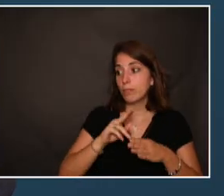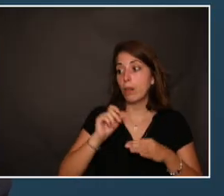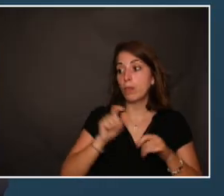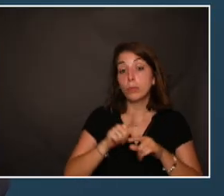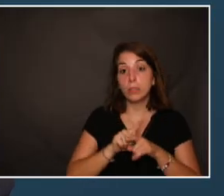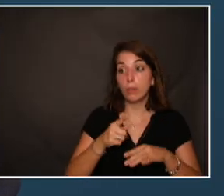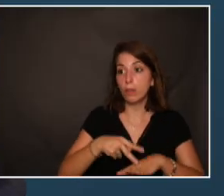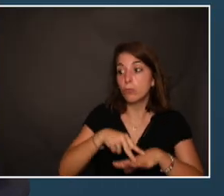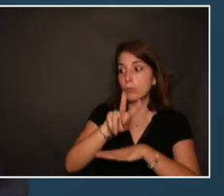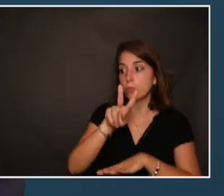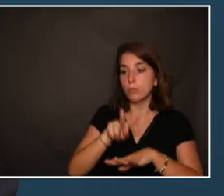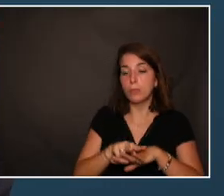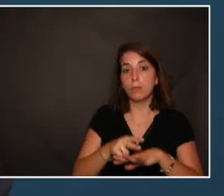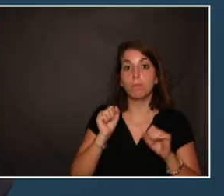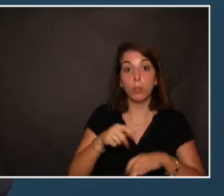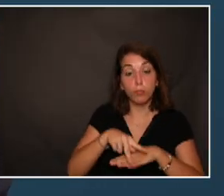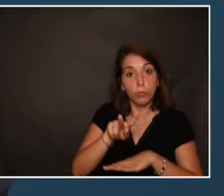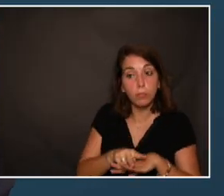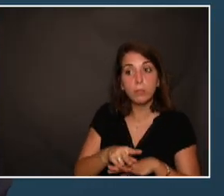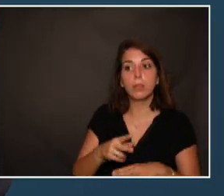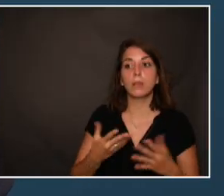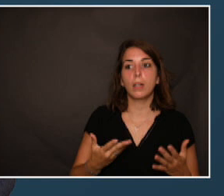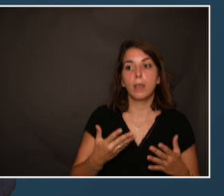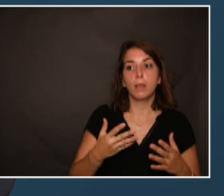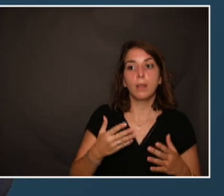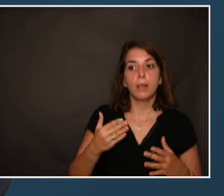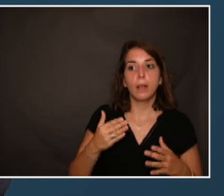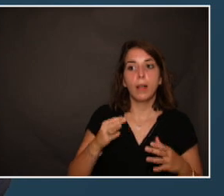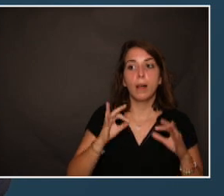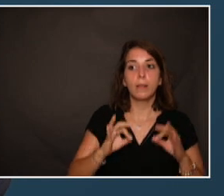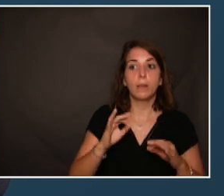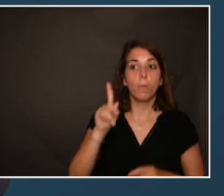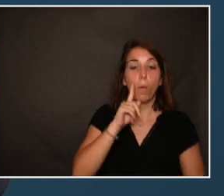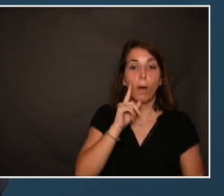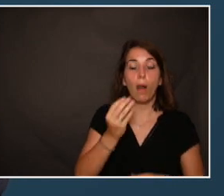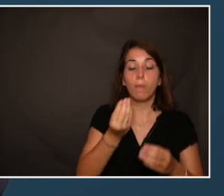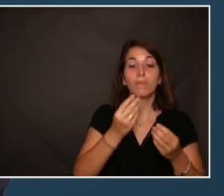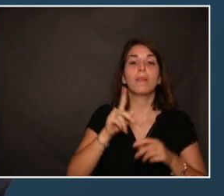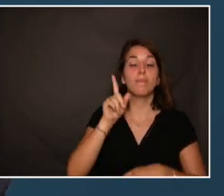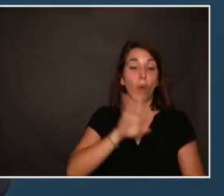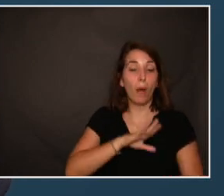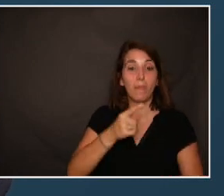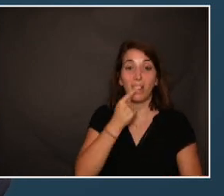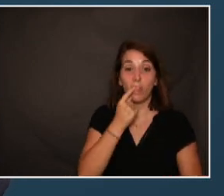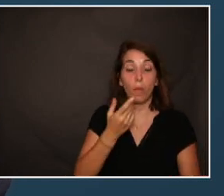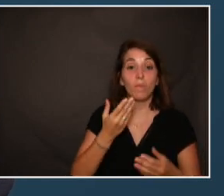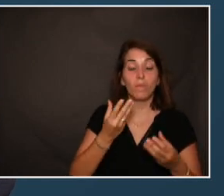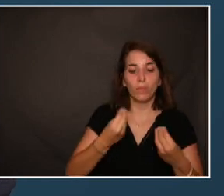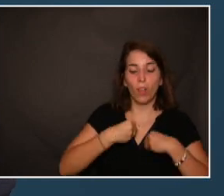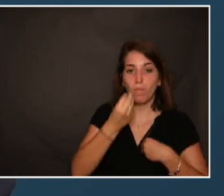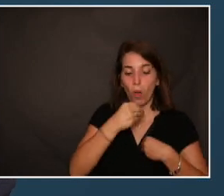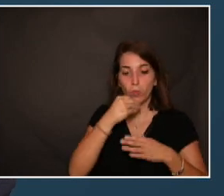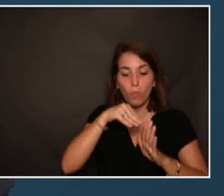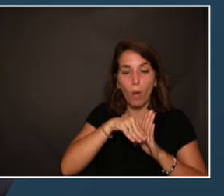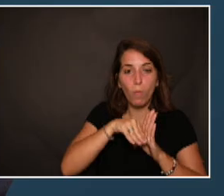chute et probablement de manière notamment détournée par la dénutrition qu'elle entraîne, mais également un retentissement